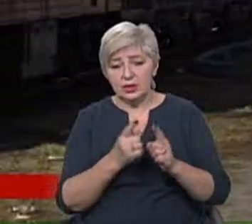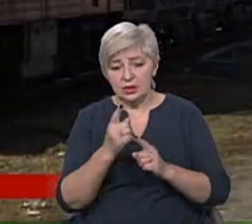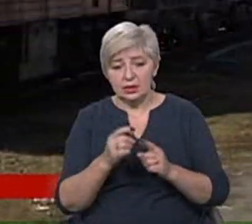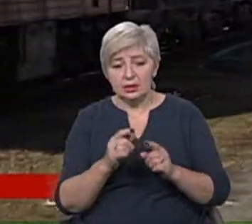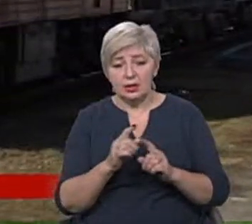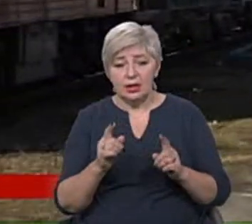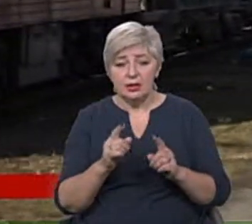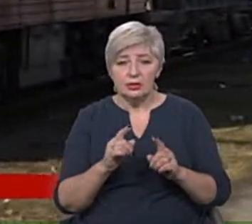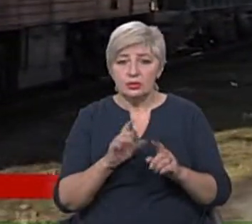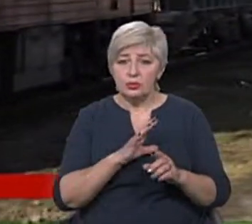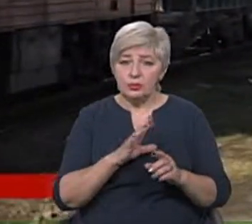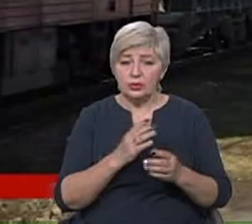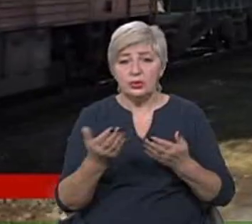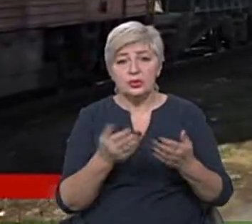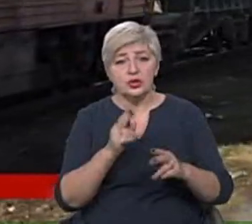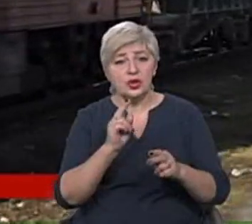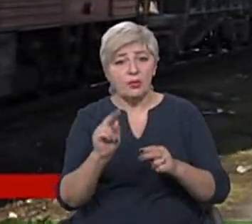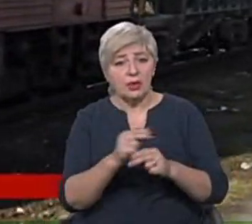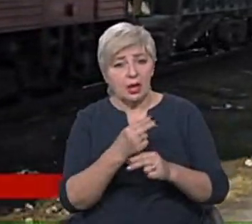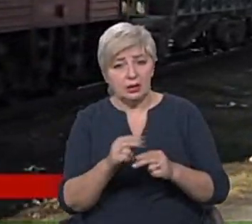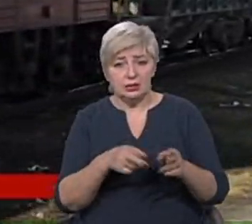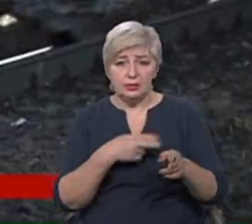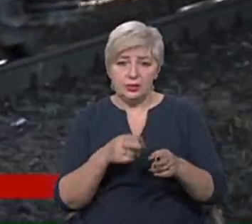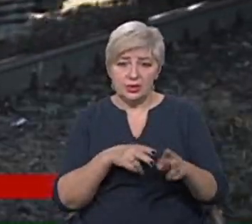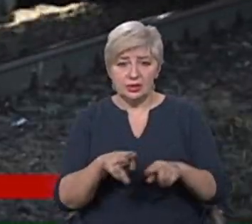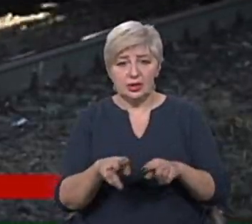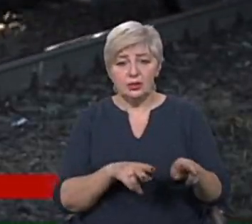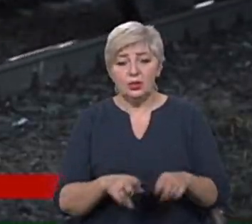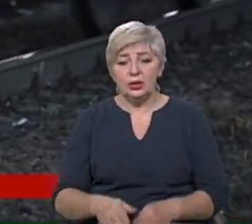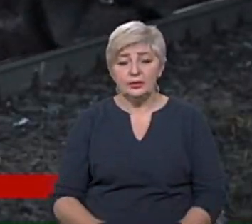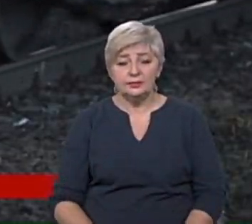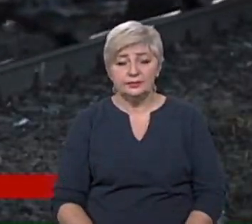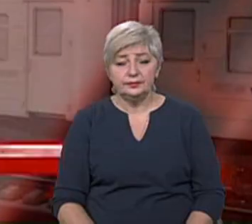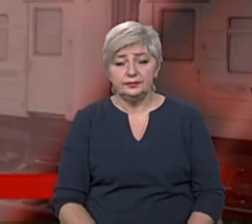лагодити поїзди. Юлія Зягінцева, Марина Положай, Ірина Щербак – Деталі.